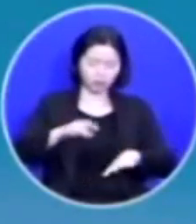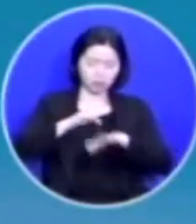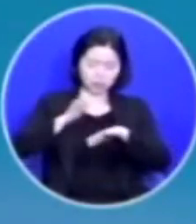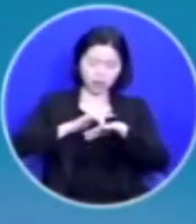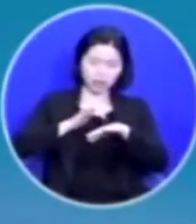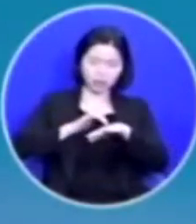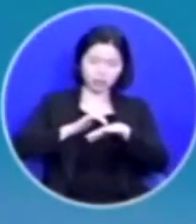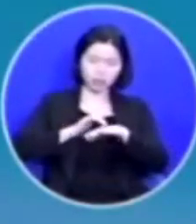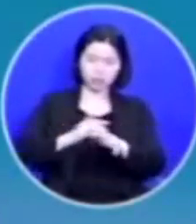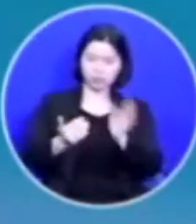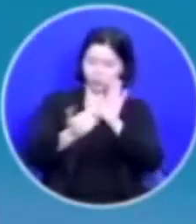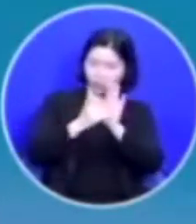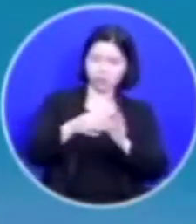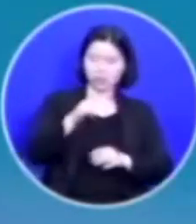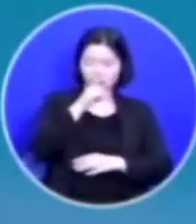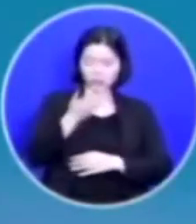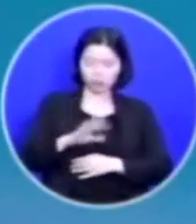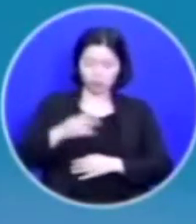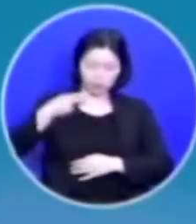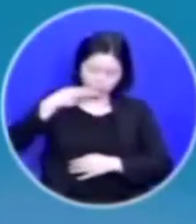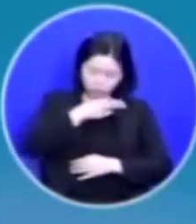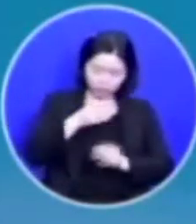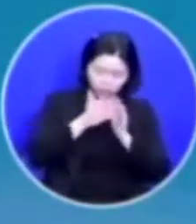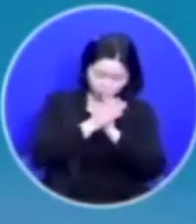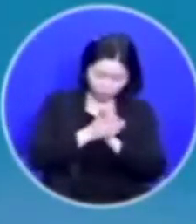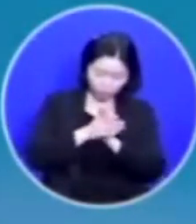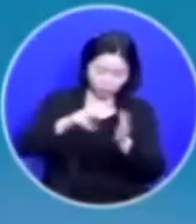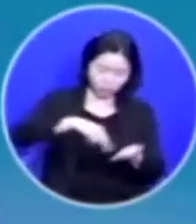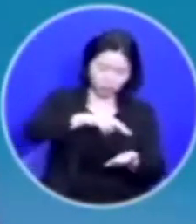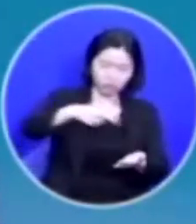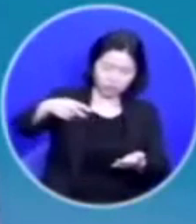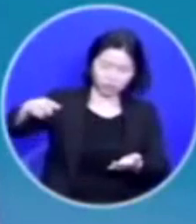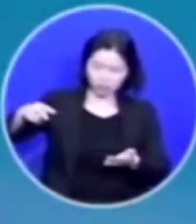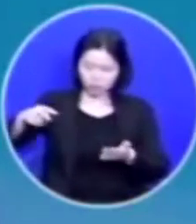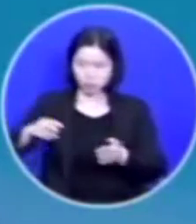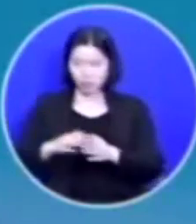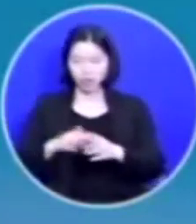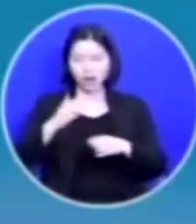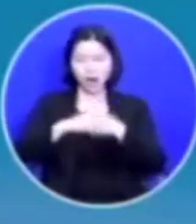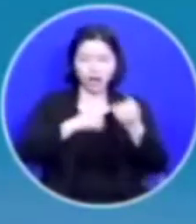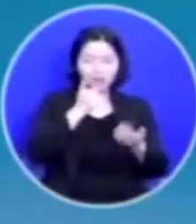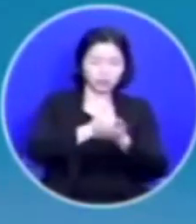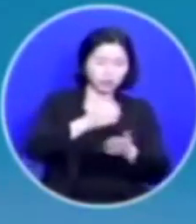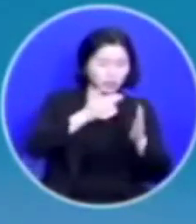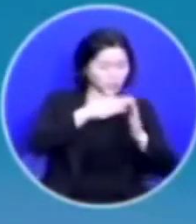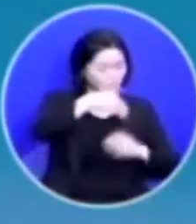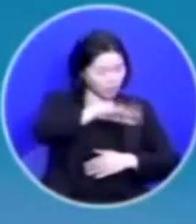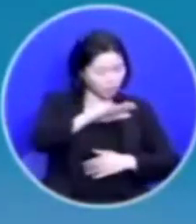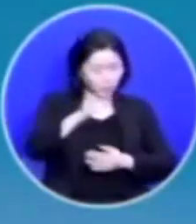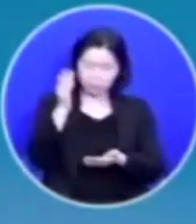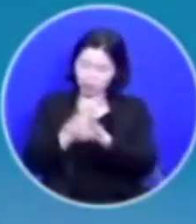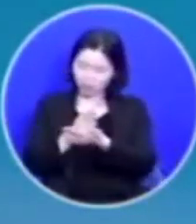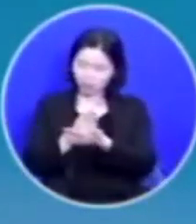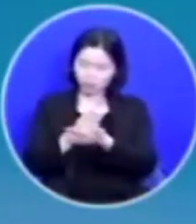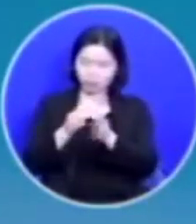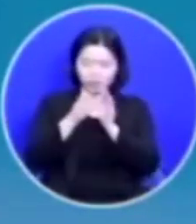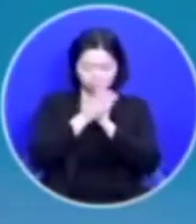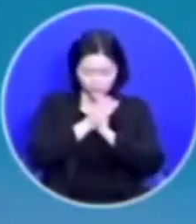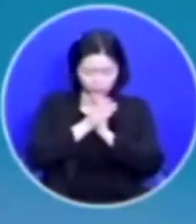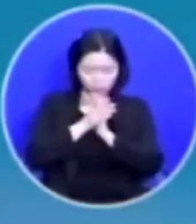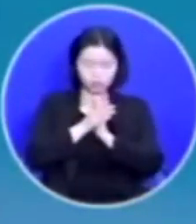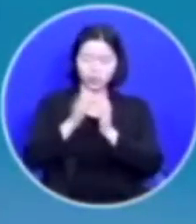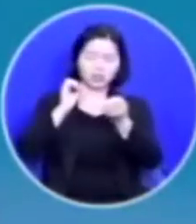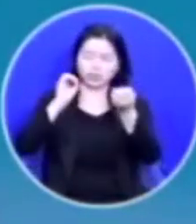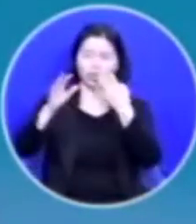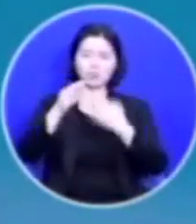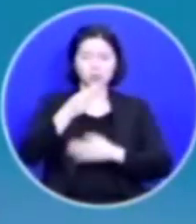하였습니다 그리고 금시감에 기도하고 정처 없이 걸어다니며 하나님께 집을 나가야 되나요? 말아야 되나요? 물어도 답을